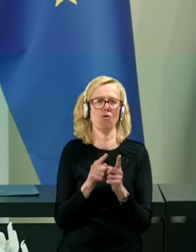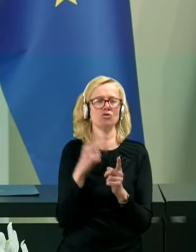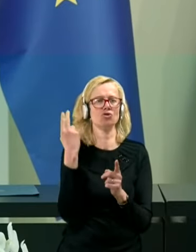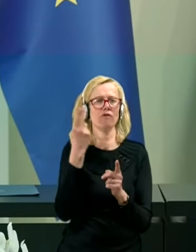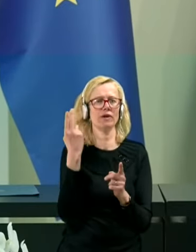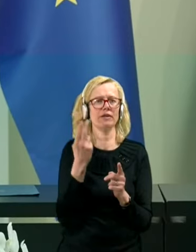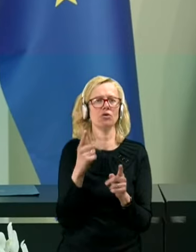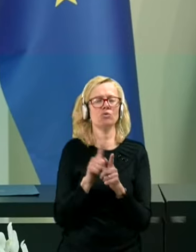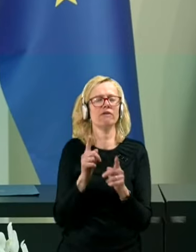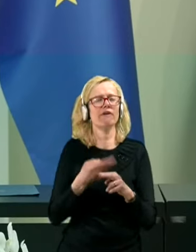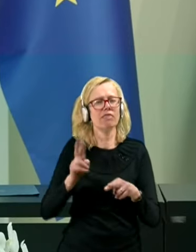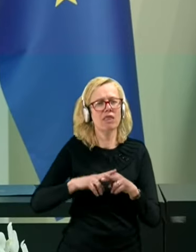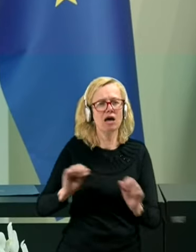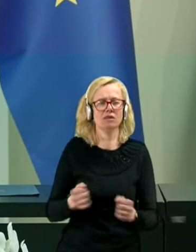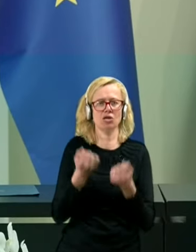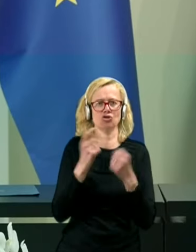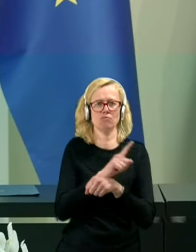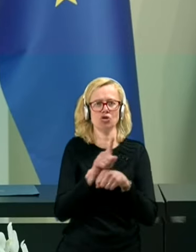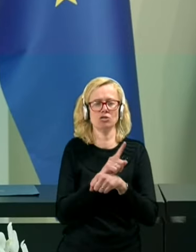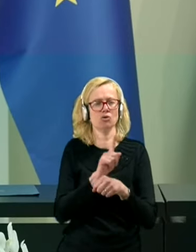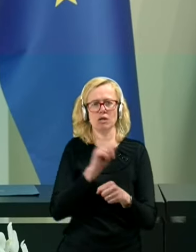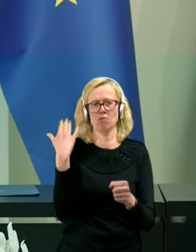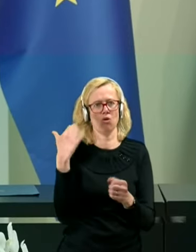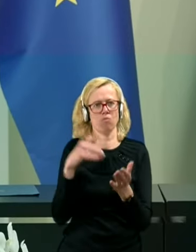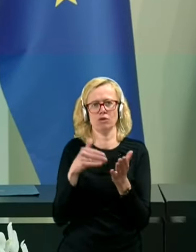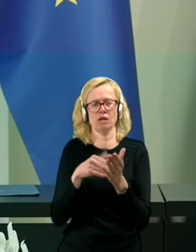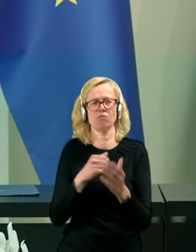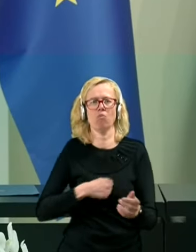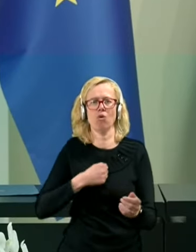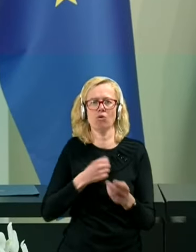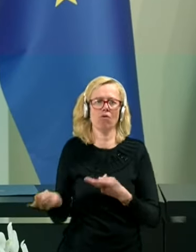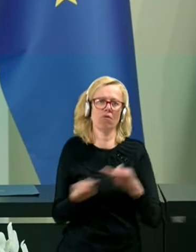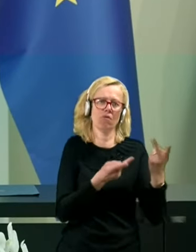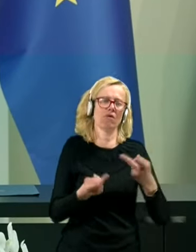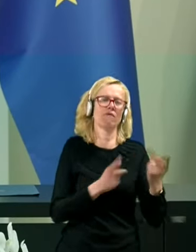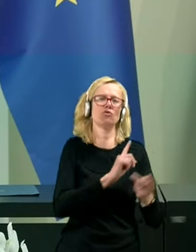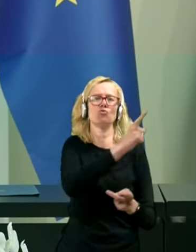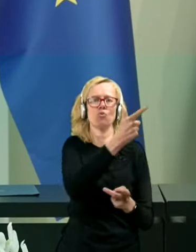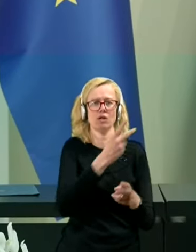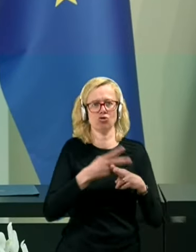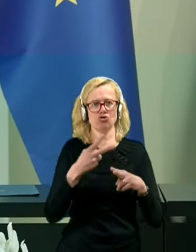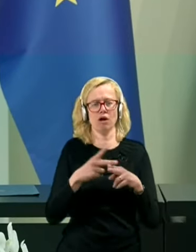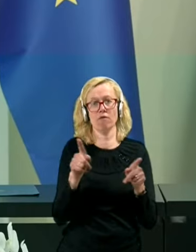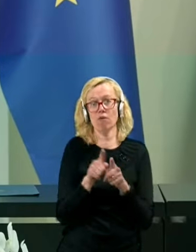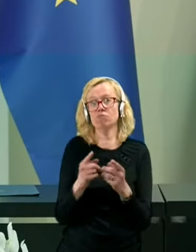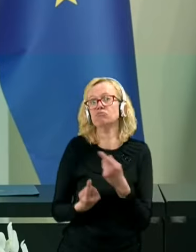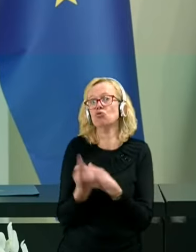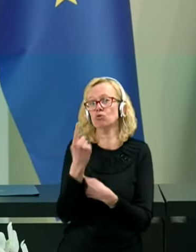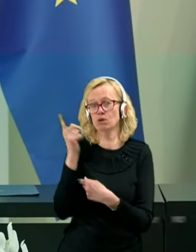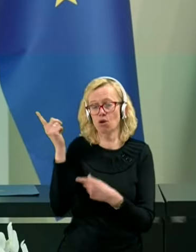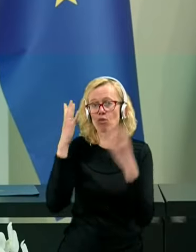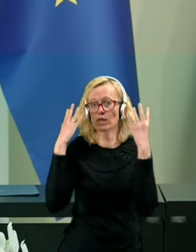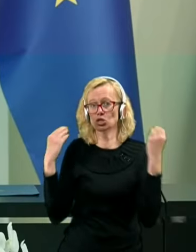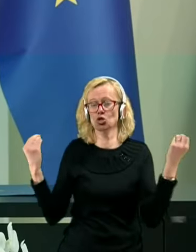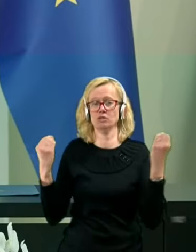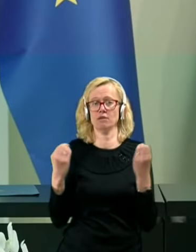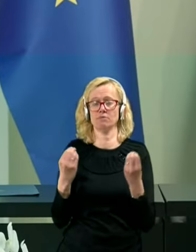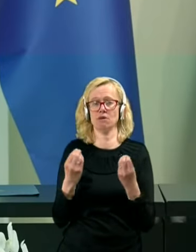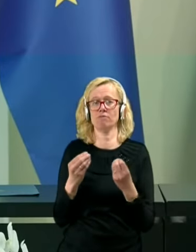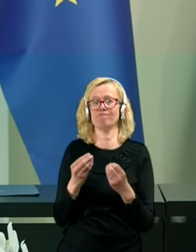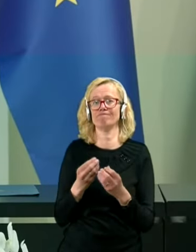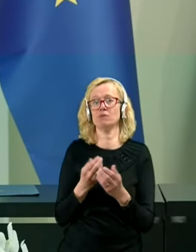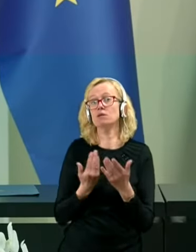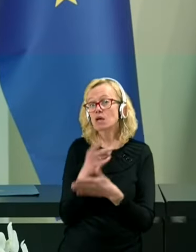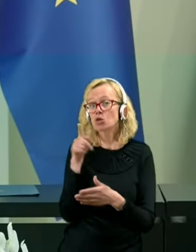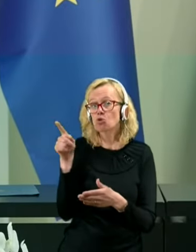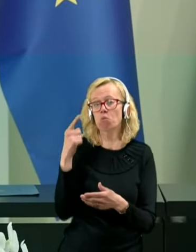voziti bolnikov v druge države, tako kot se je to primerilo recimo celo nizozemski, za katero je veljalo, da